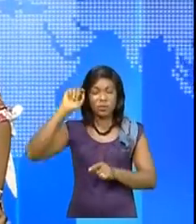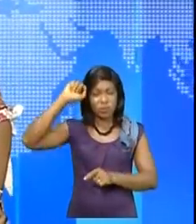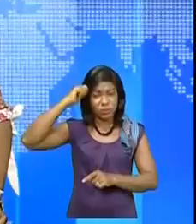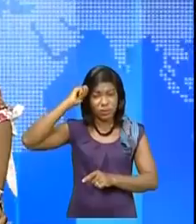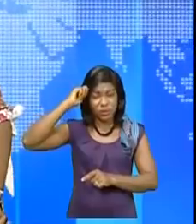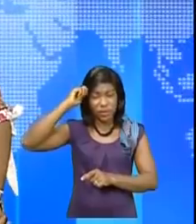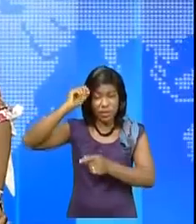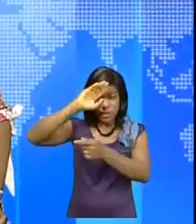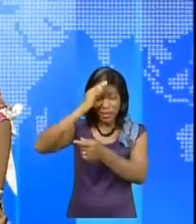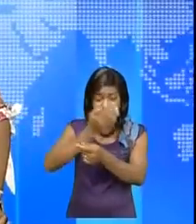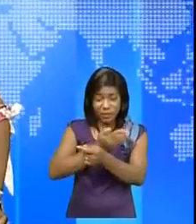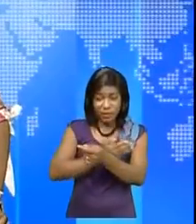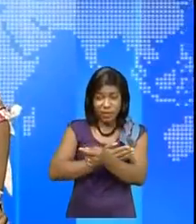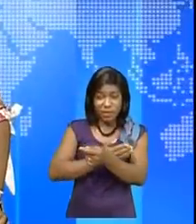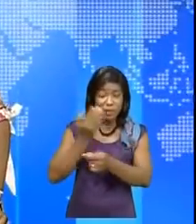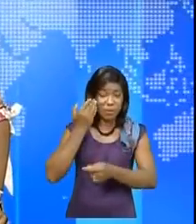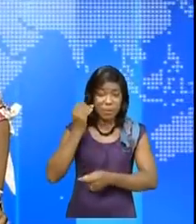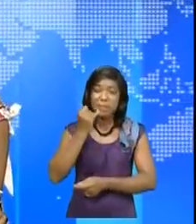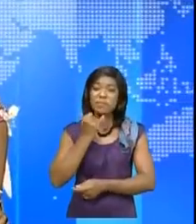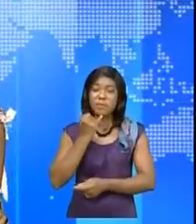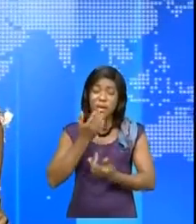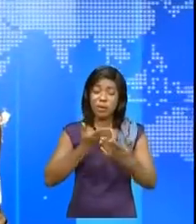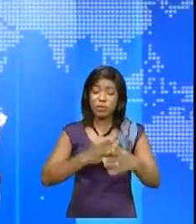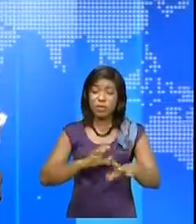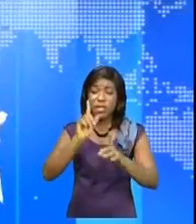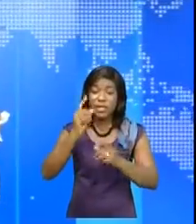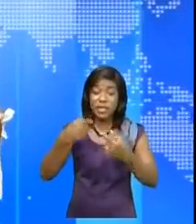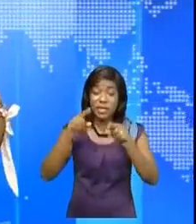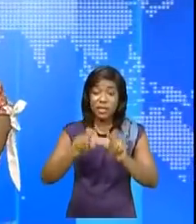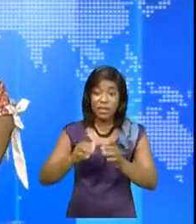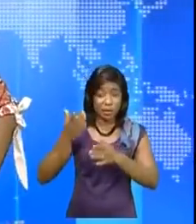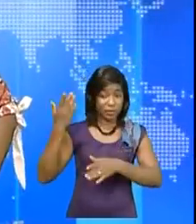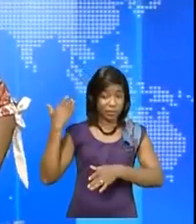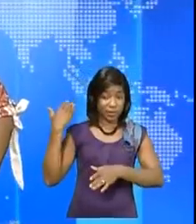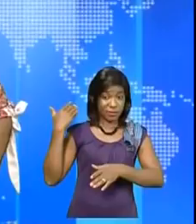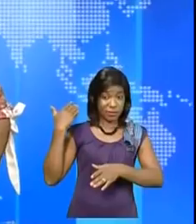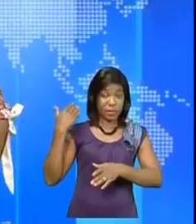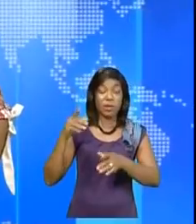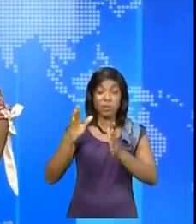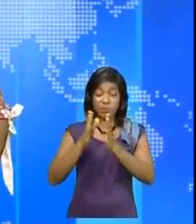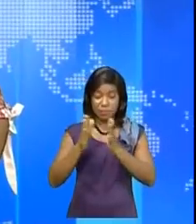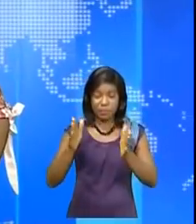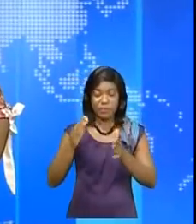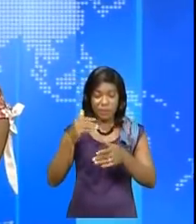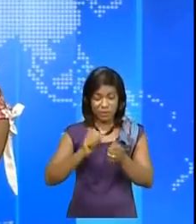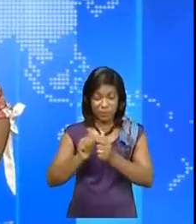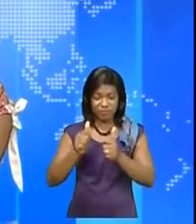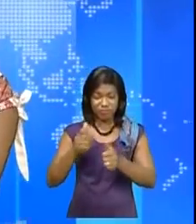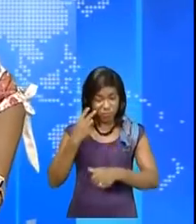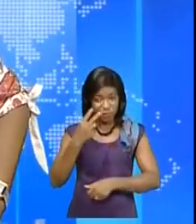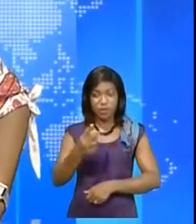un an après sa mort. C'était au cours d'une messe d'action de grâce dite dans la cathédrale Notre-Dame du Congo, René de Koulonga.